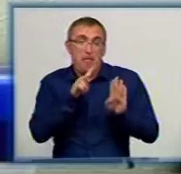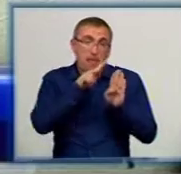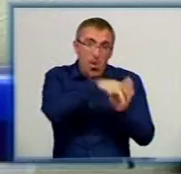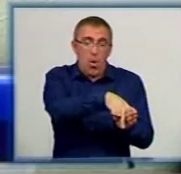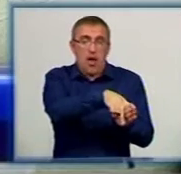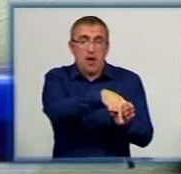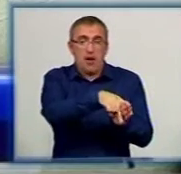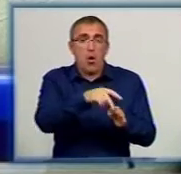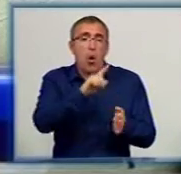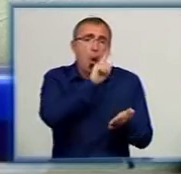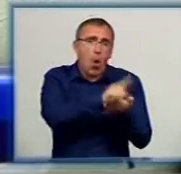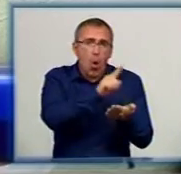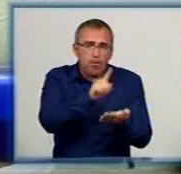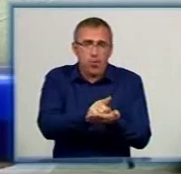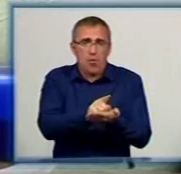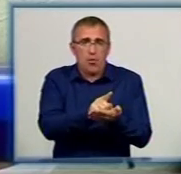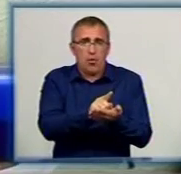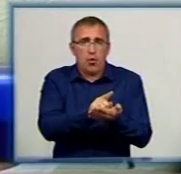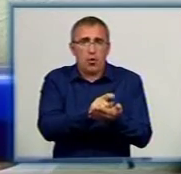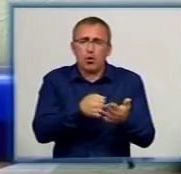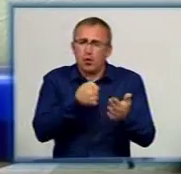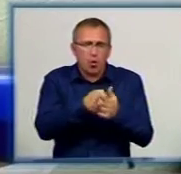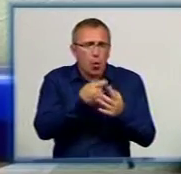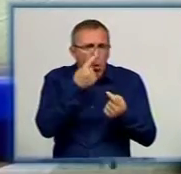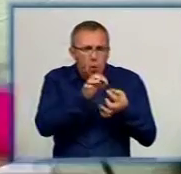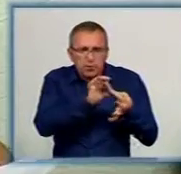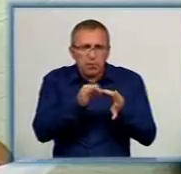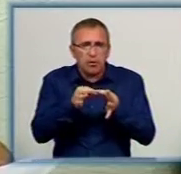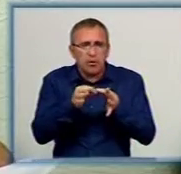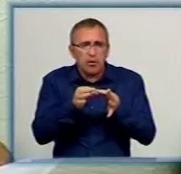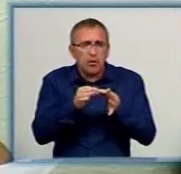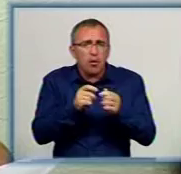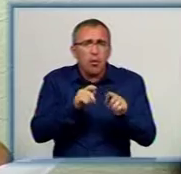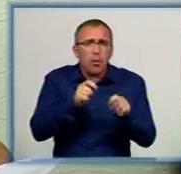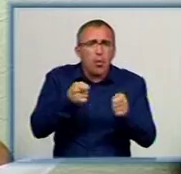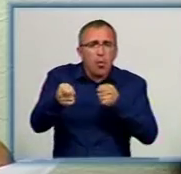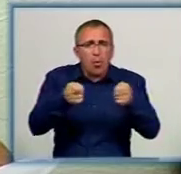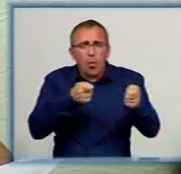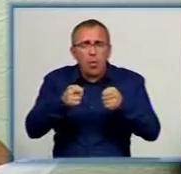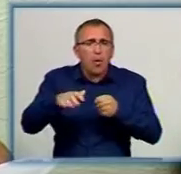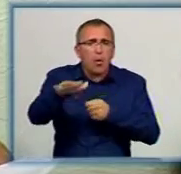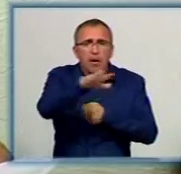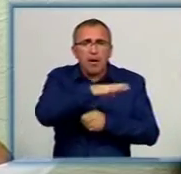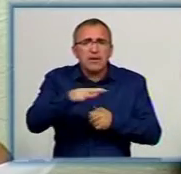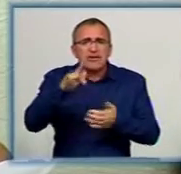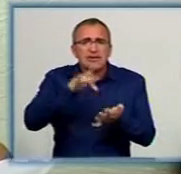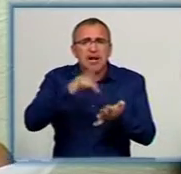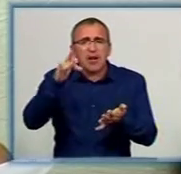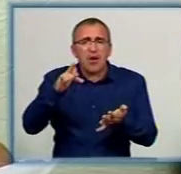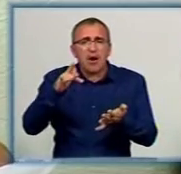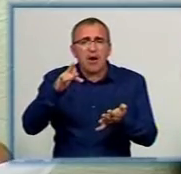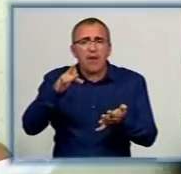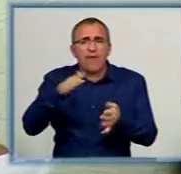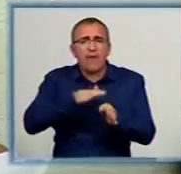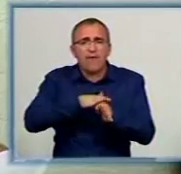обов'язки, дослівно, координує взаємодію територіальних органів, центральних органів